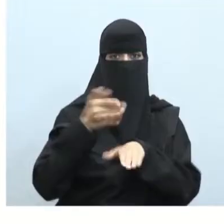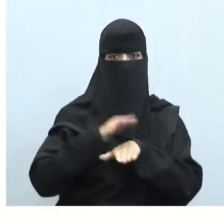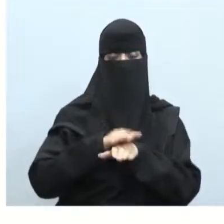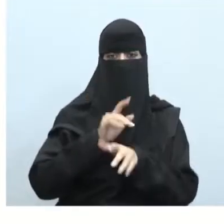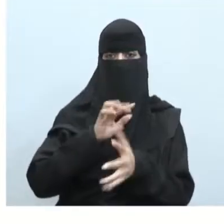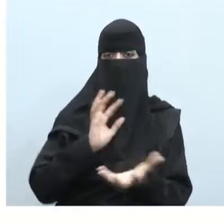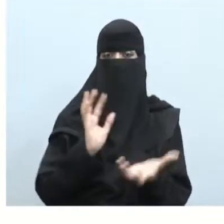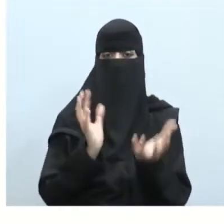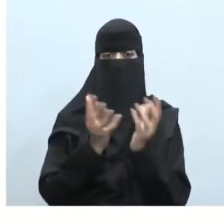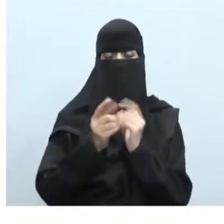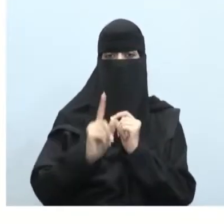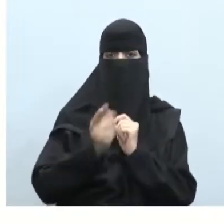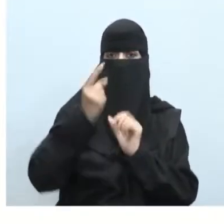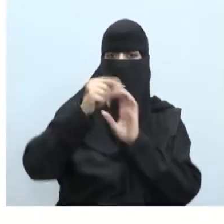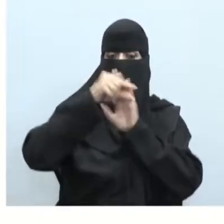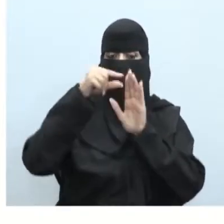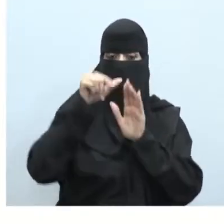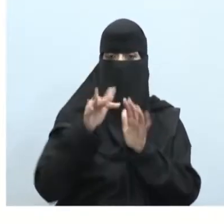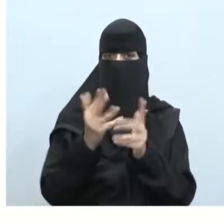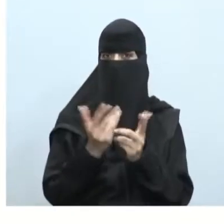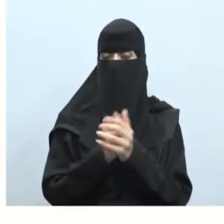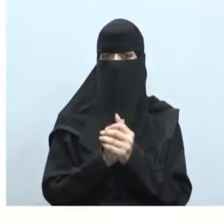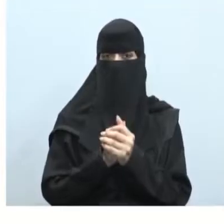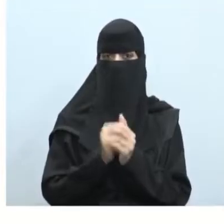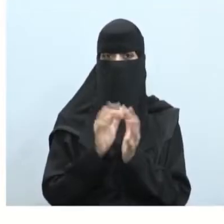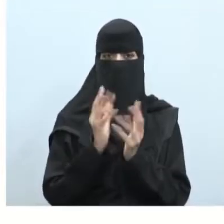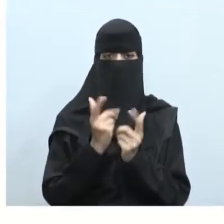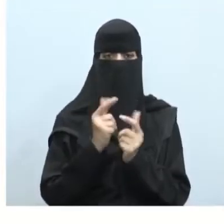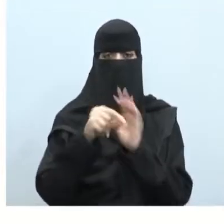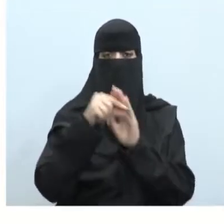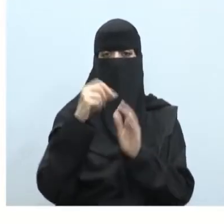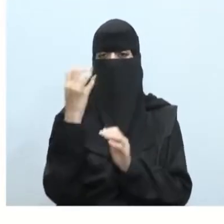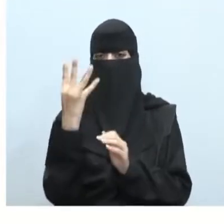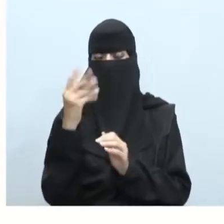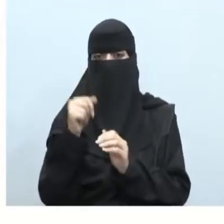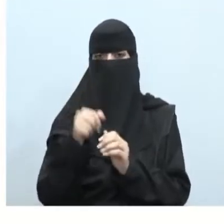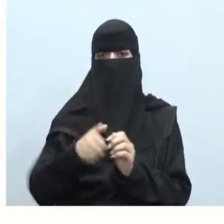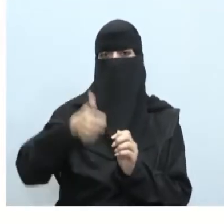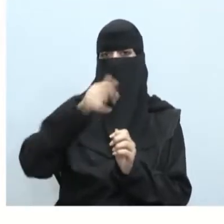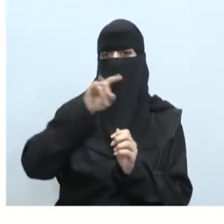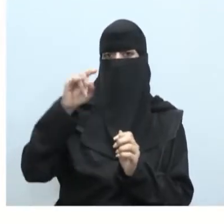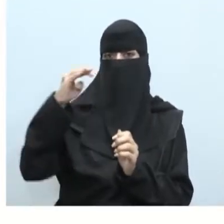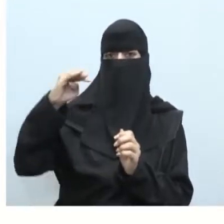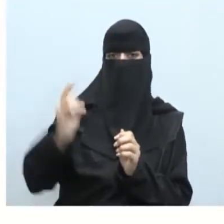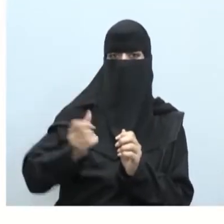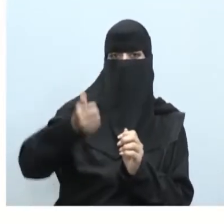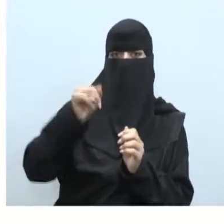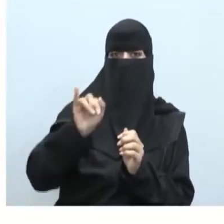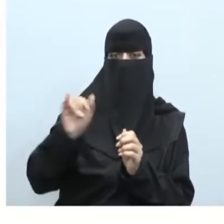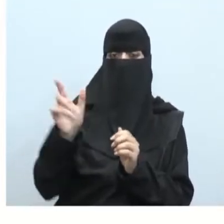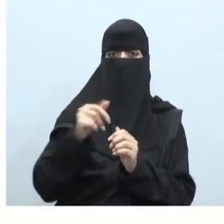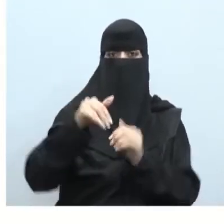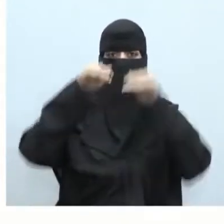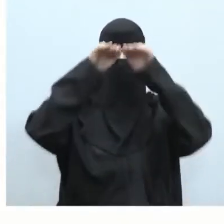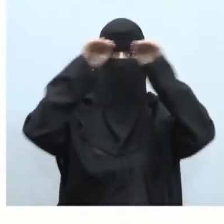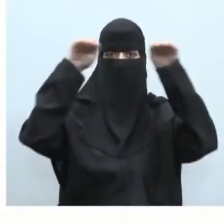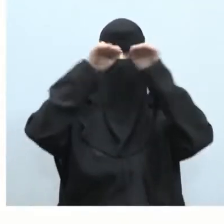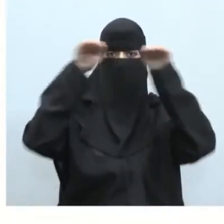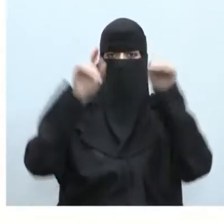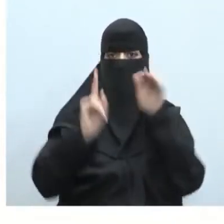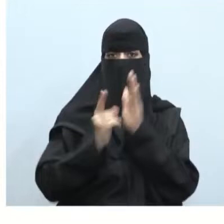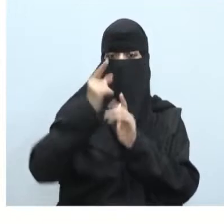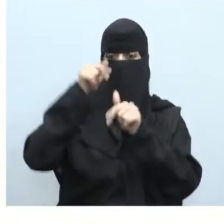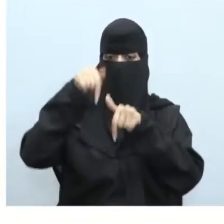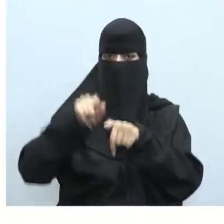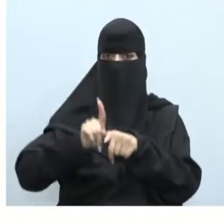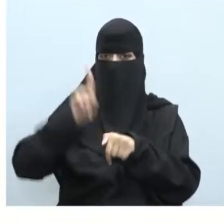الكون أولى دروس هذه الوحدة وهو الدرس الرابع الأجرام السماوية أبنائي وبنات الطلاب في